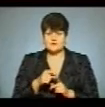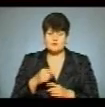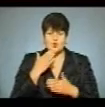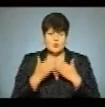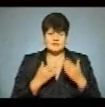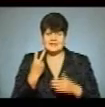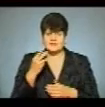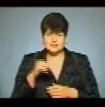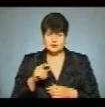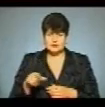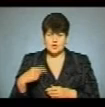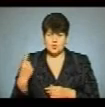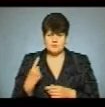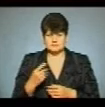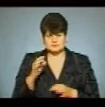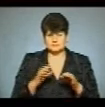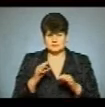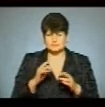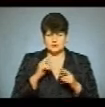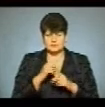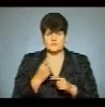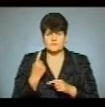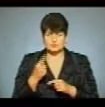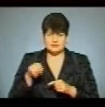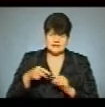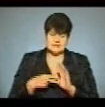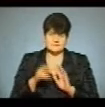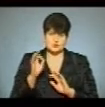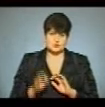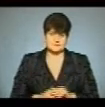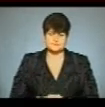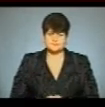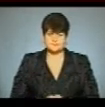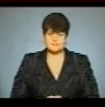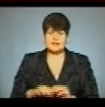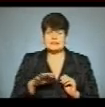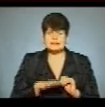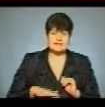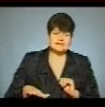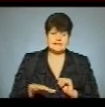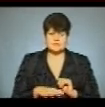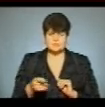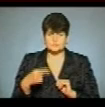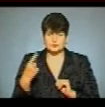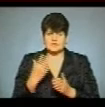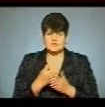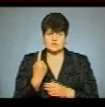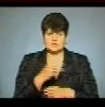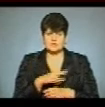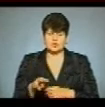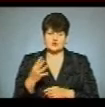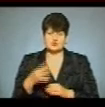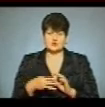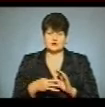тисячі жителів області похибка дослідження 1,7%. На території Тернопільщини зараз є мільйон 48